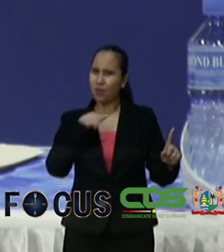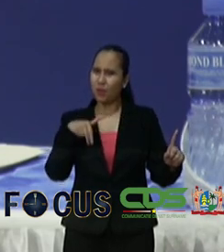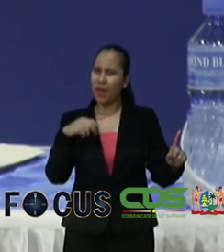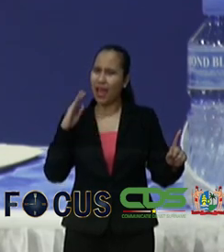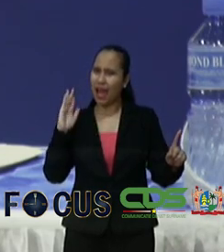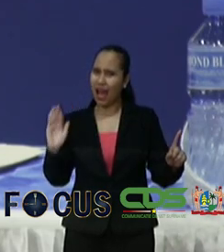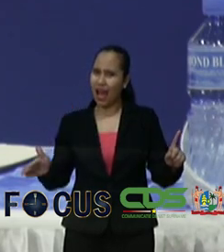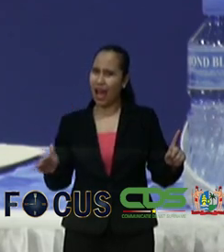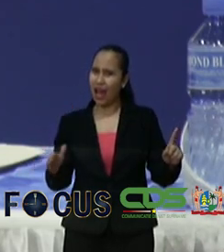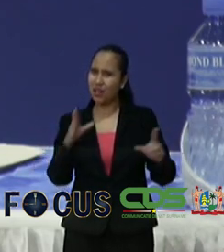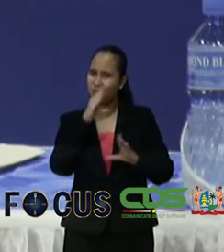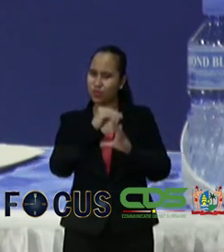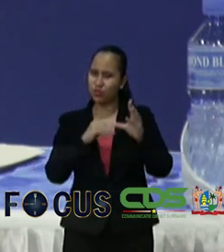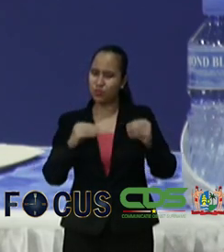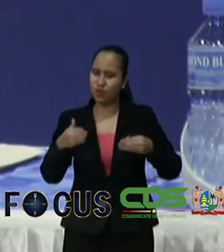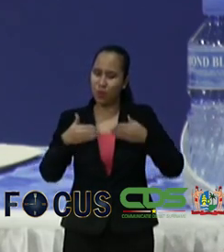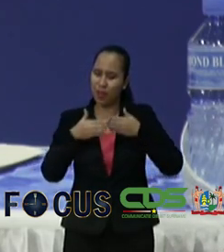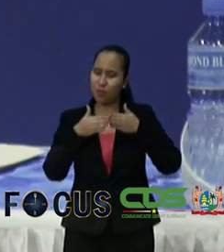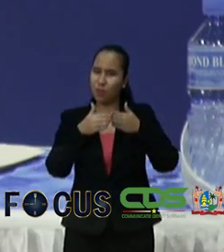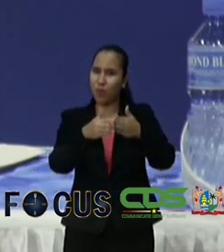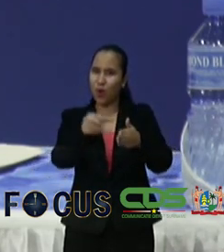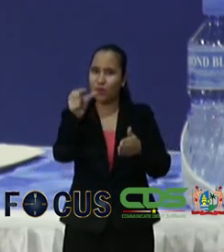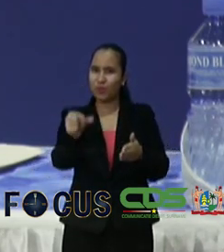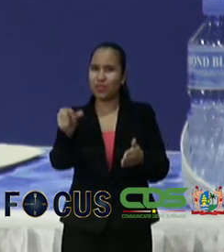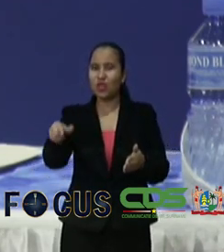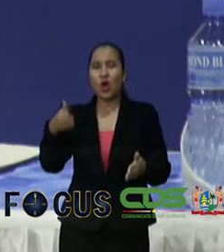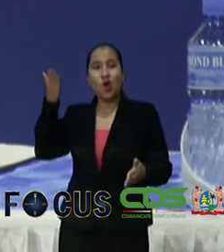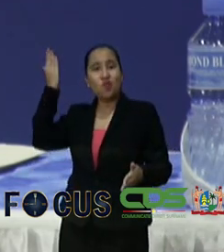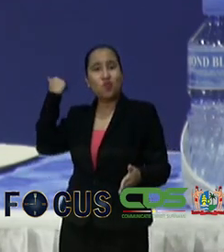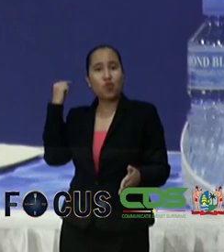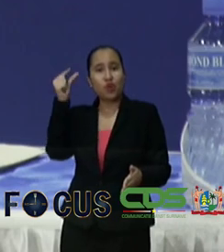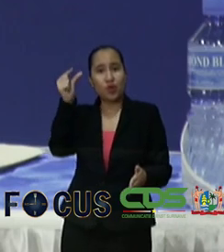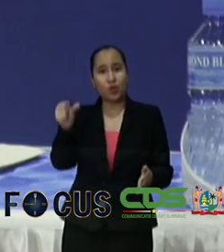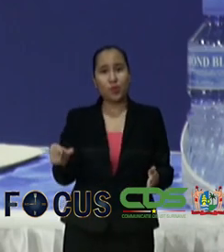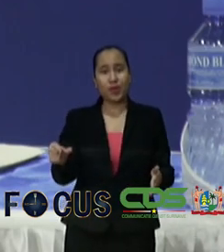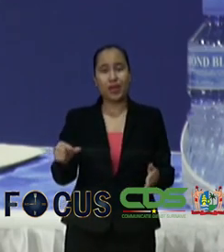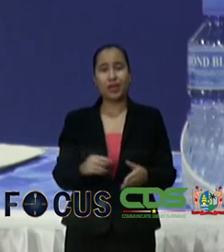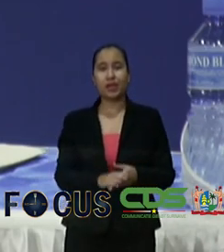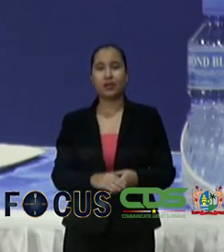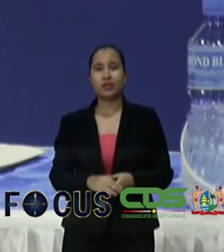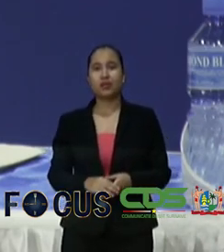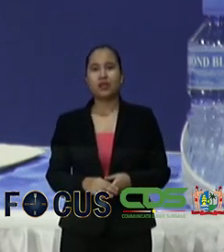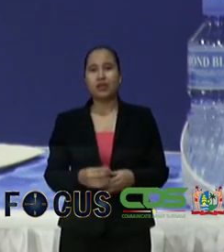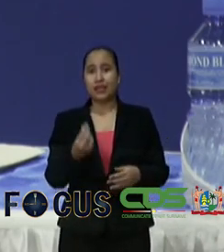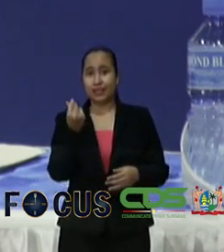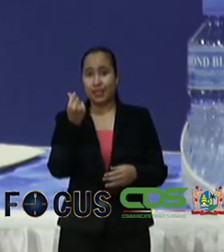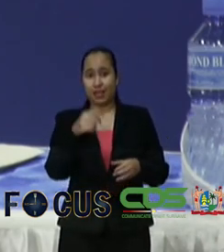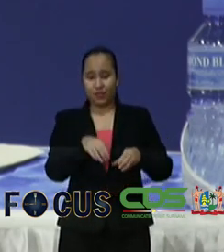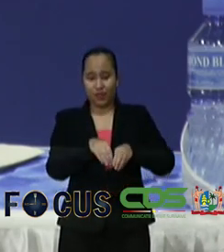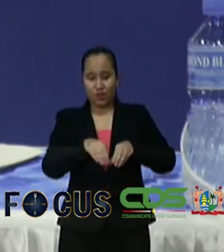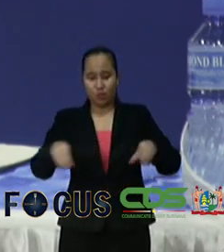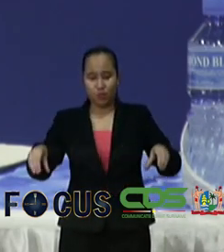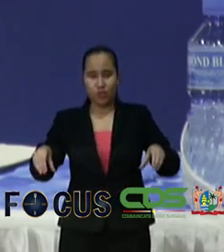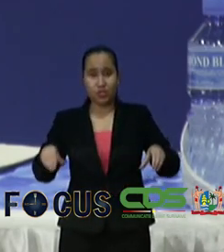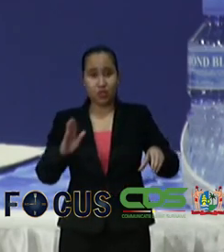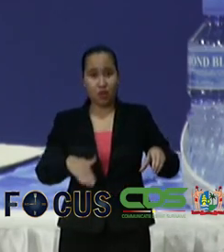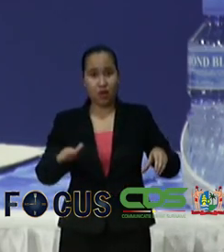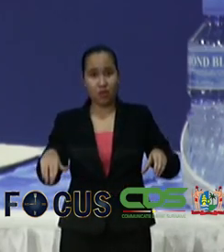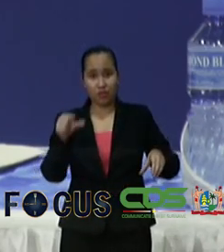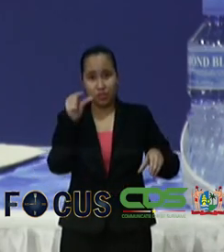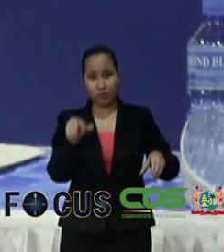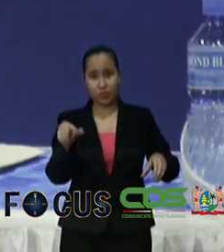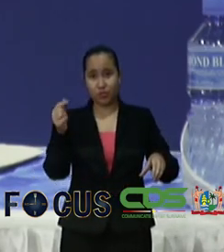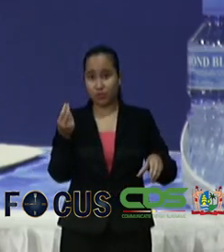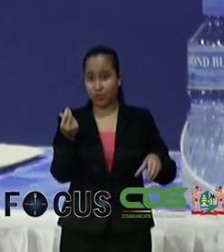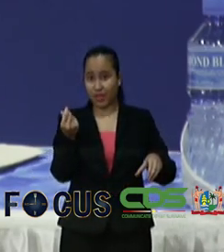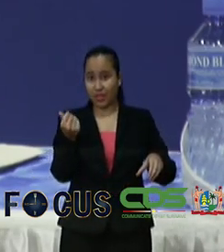de boothouders vorige week hebben we de tarieven van de bushouders ontvangen wij hebben onze calculaties erop losgelaten